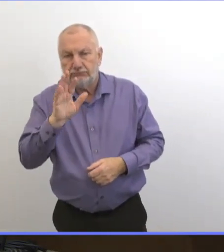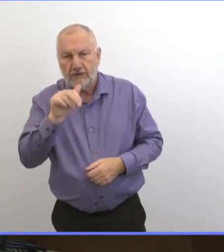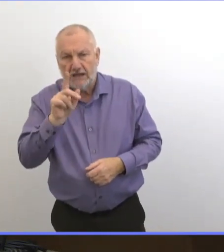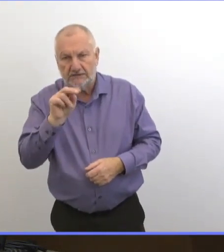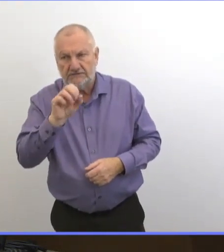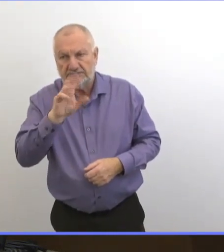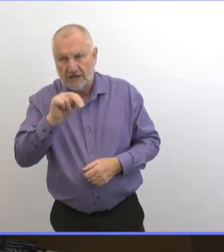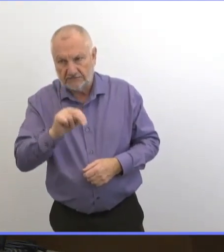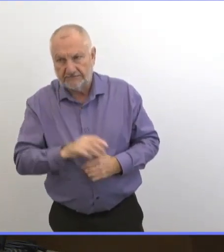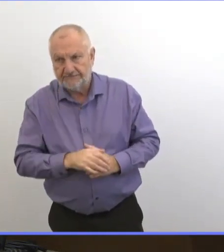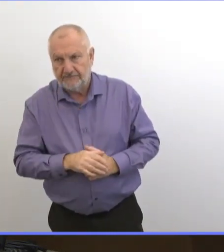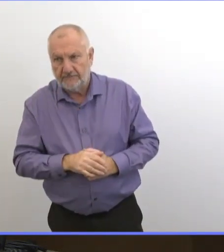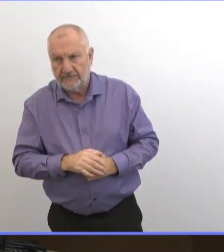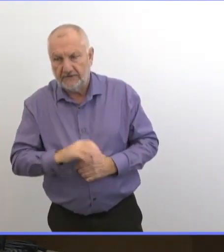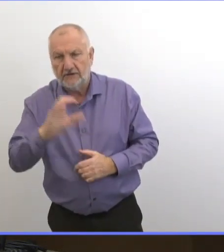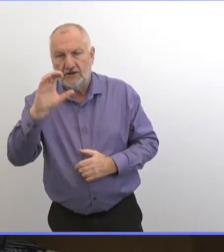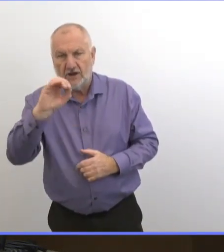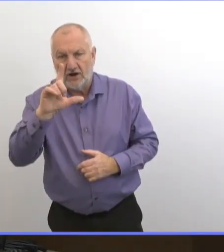Bonjour Docteur Roussin.